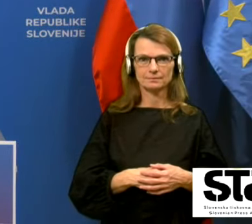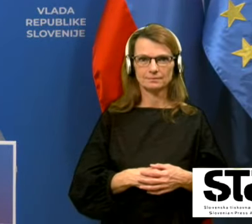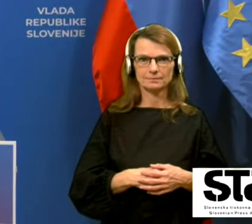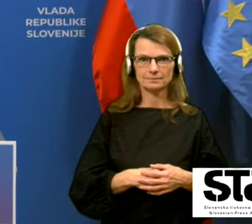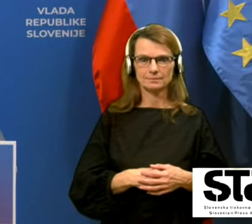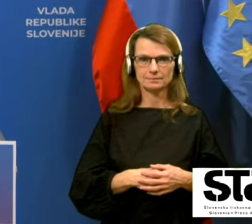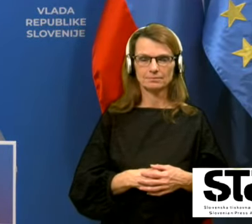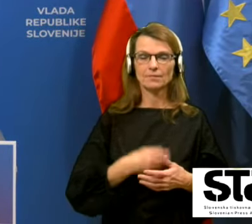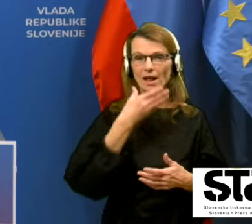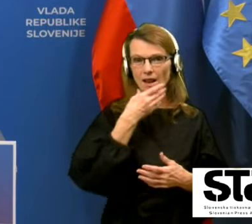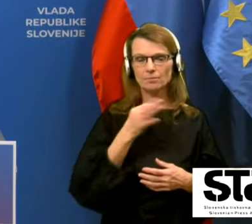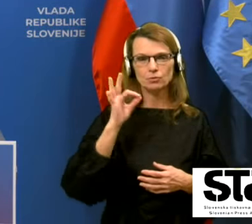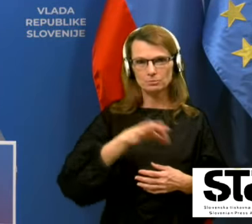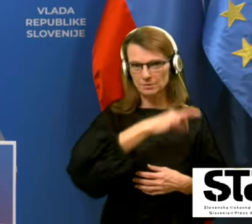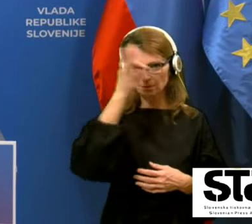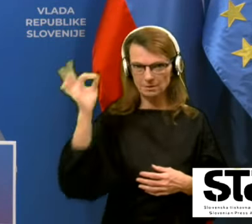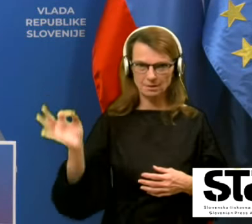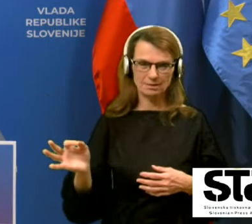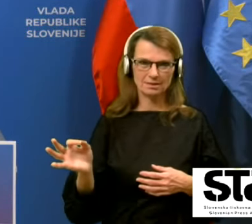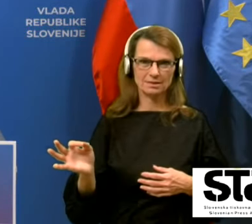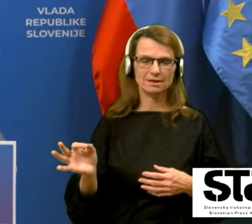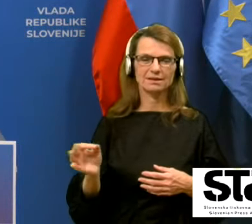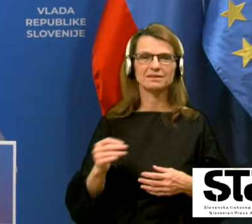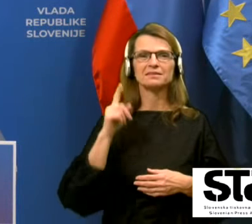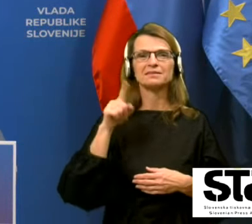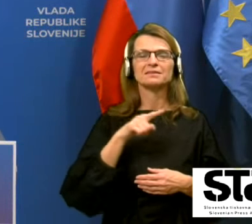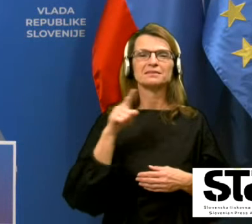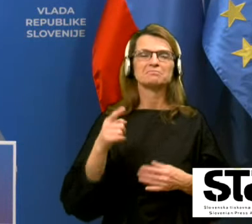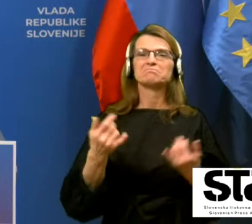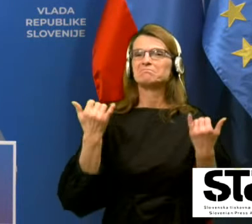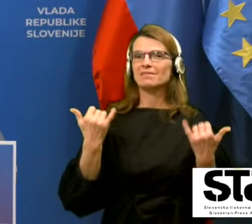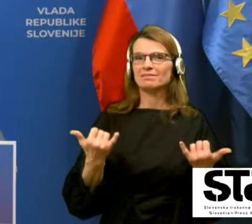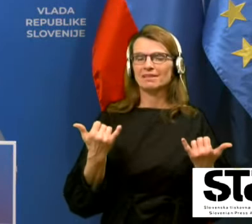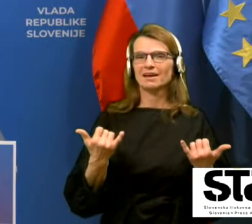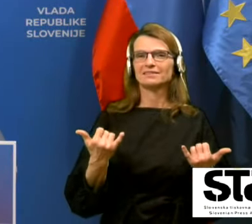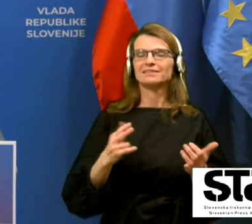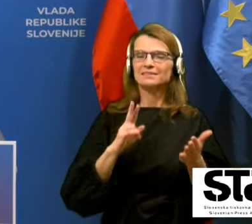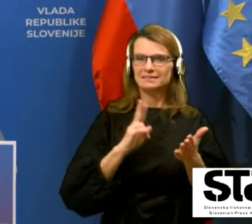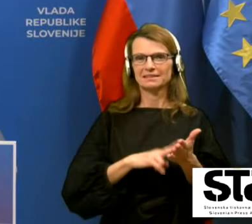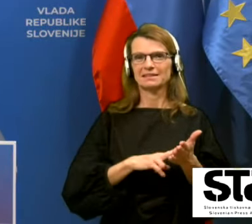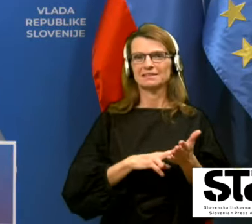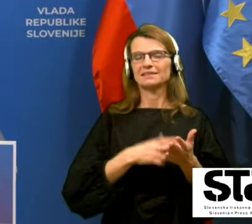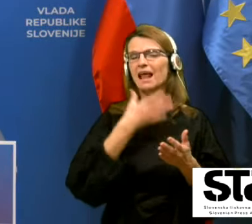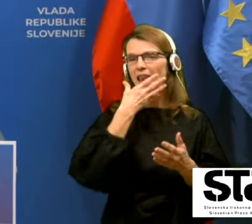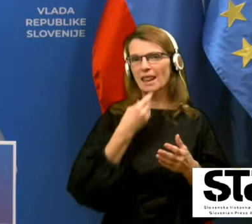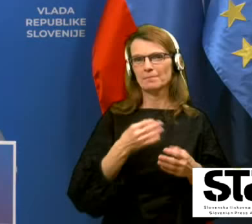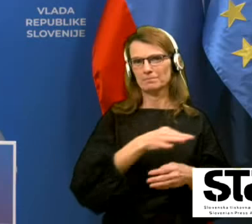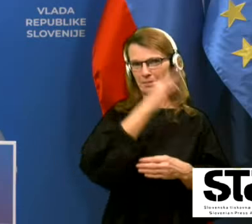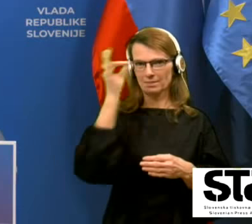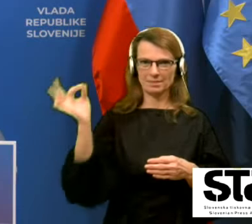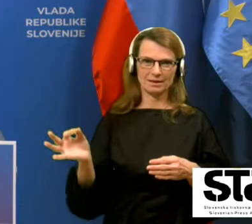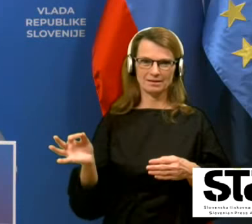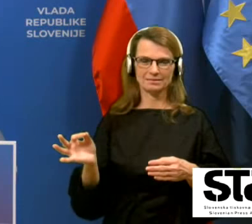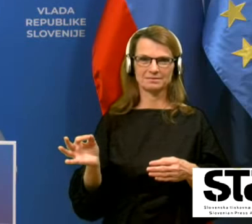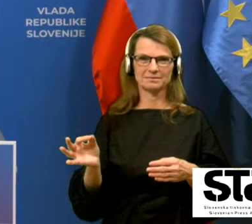Lep dober dan in danes je res lep dan.